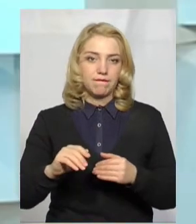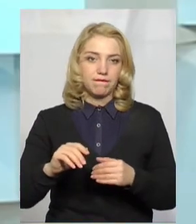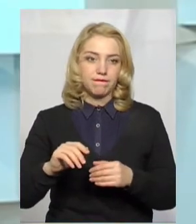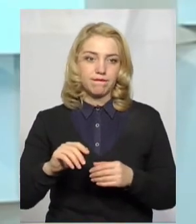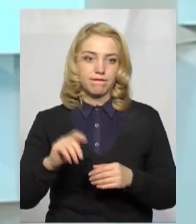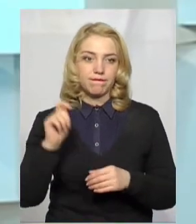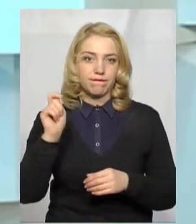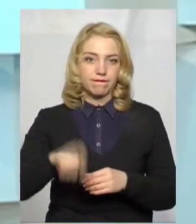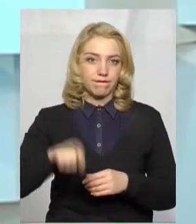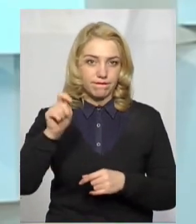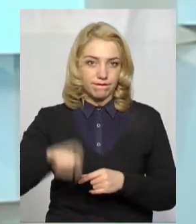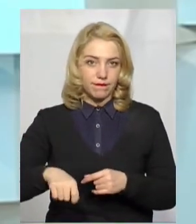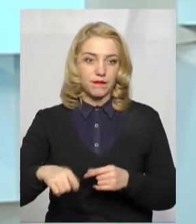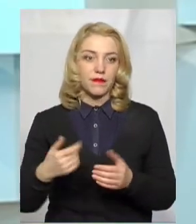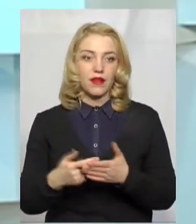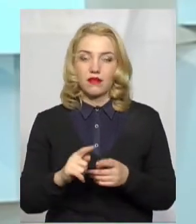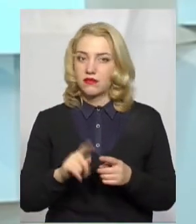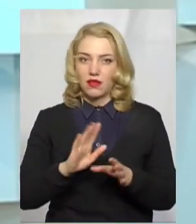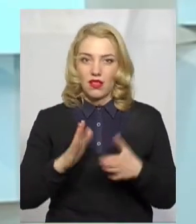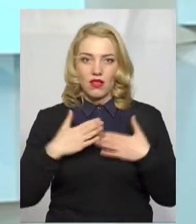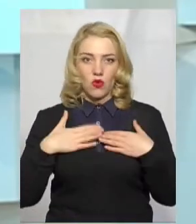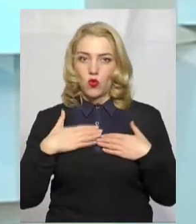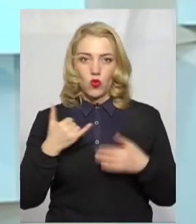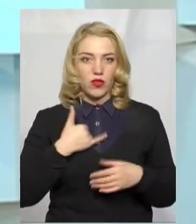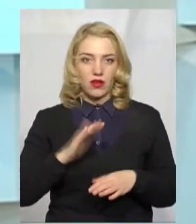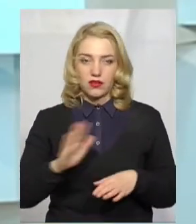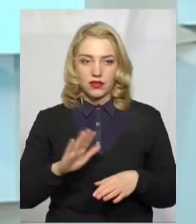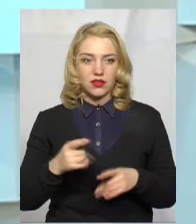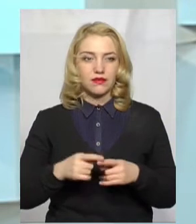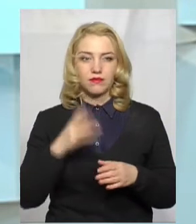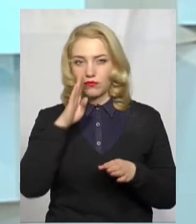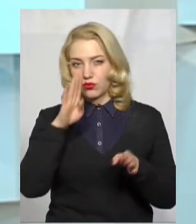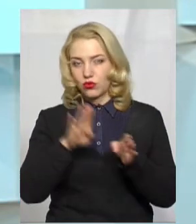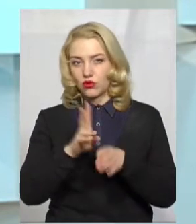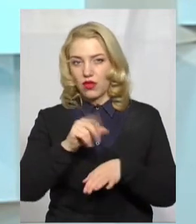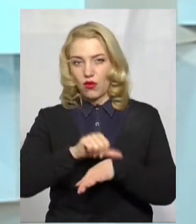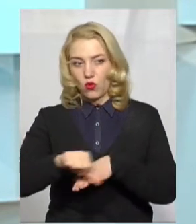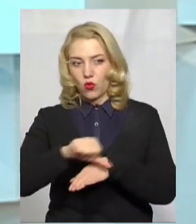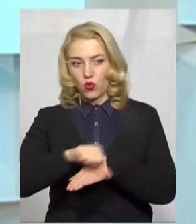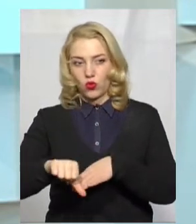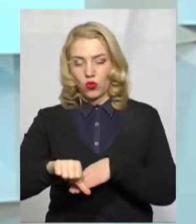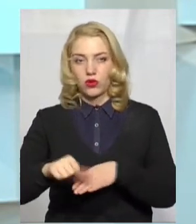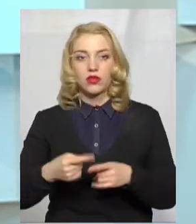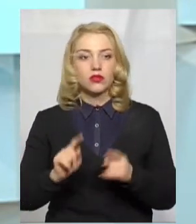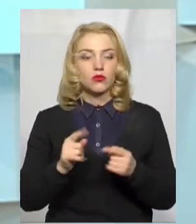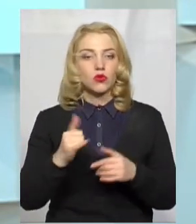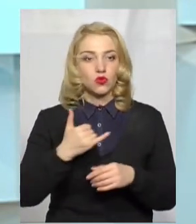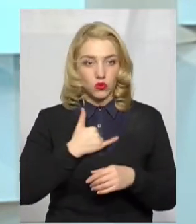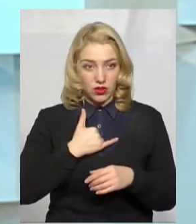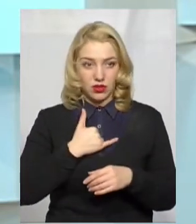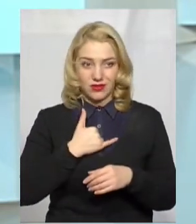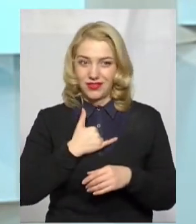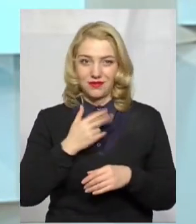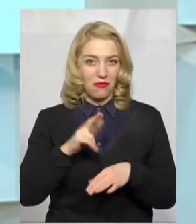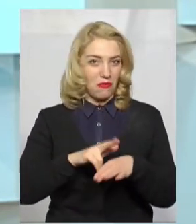ви... Це, напевно, не в нас, тому що це, швидше за все, ще на кордоні, мав на увагу. Тому що в нас ми по полях